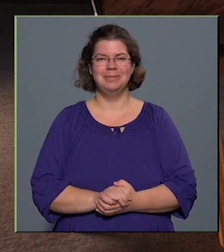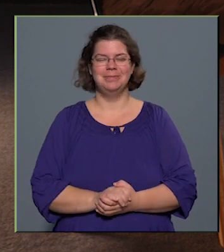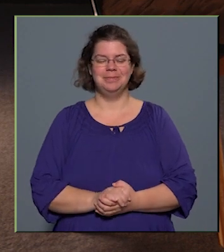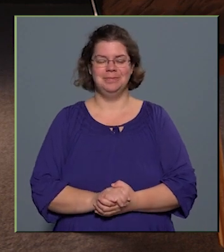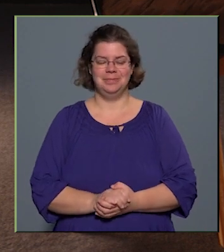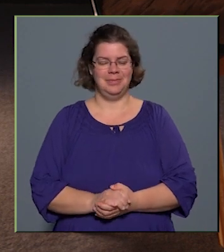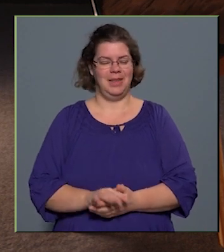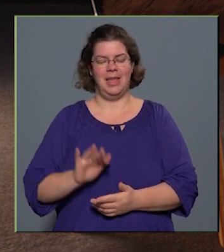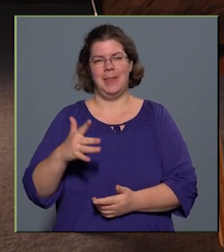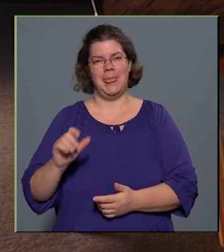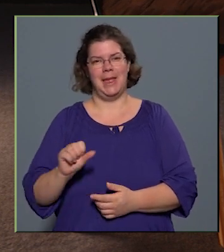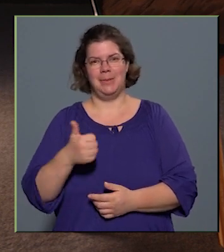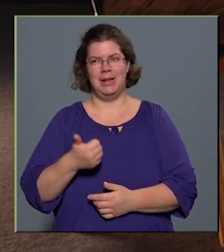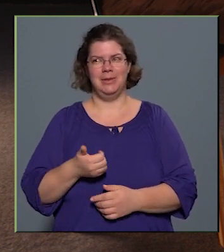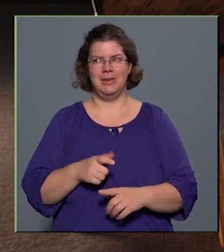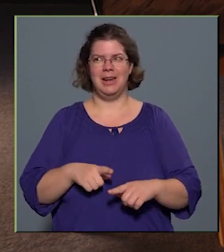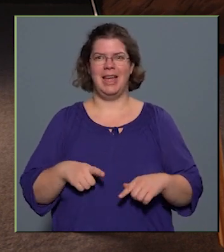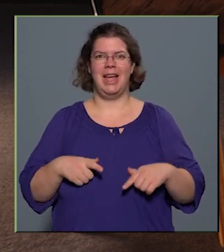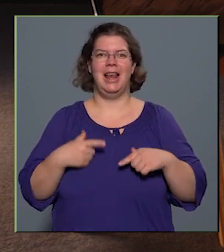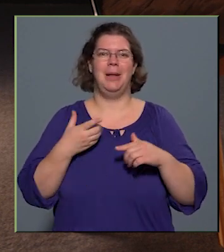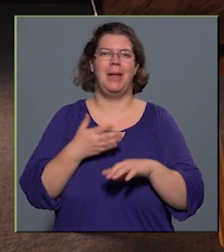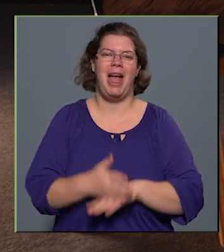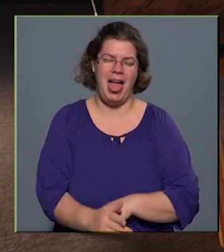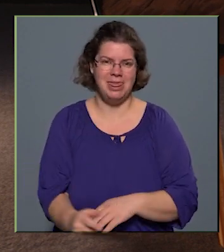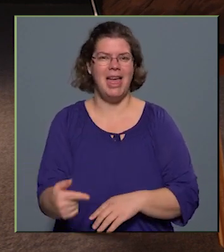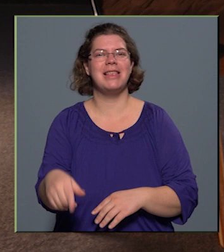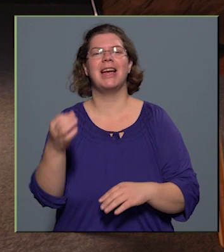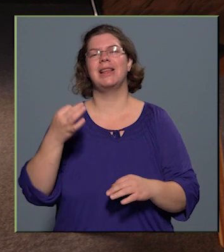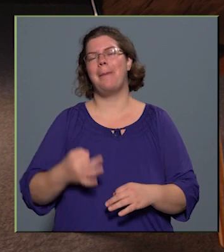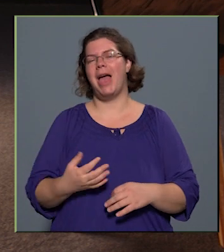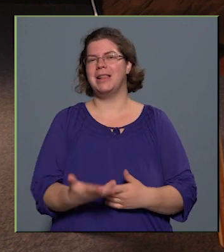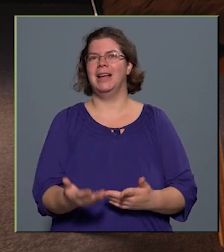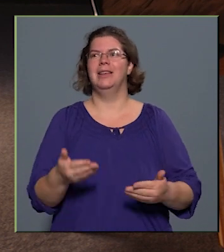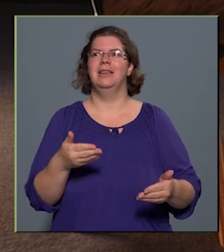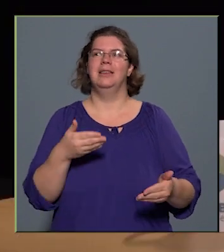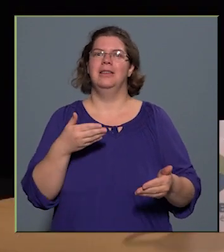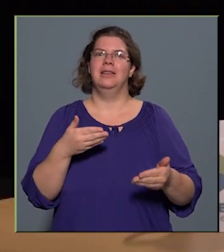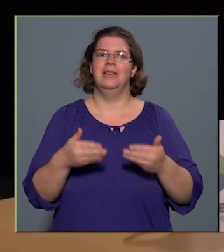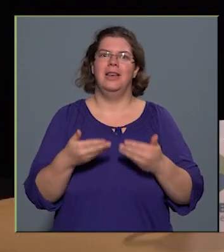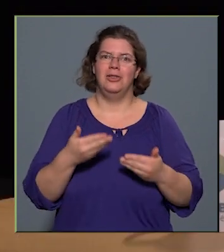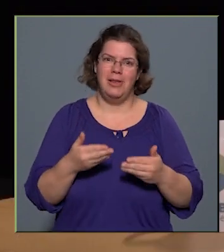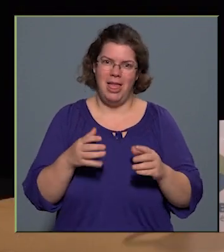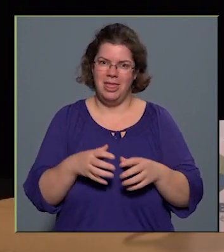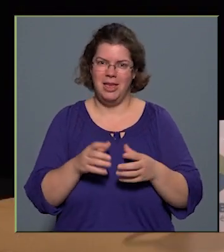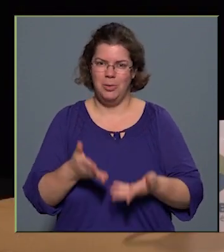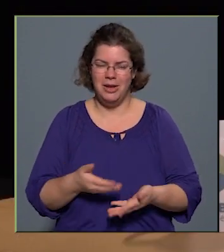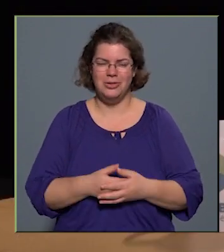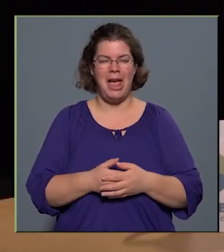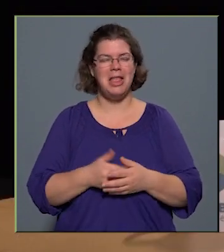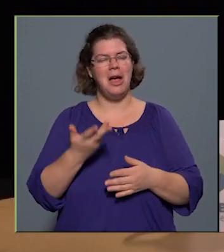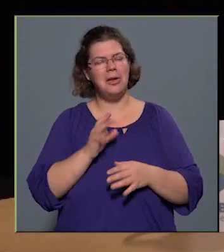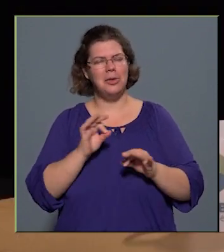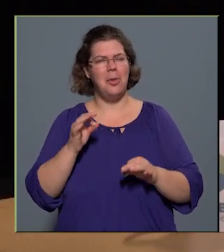Nem először élem át ezeket a perceket, a testületi ürésen is mondtam, hogy ha jól